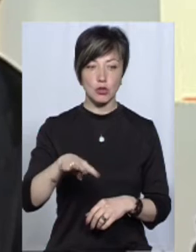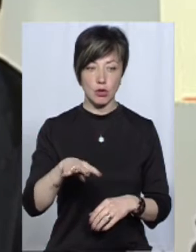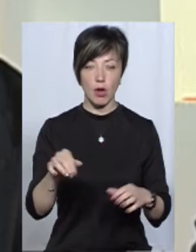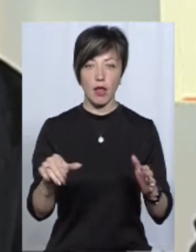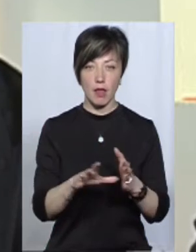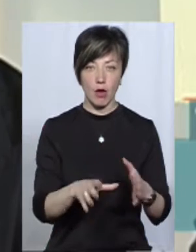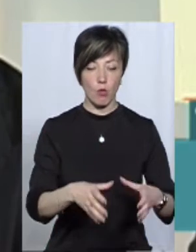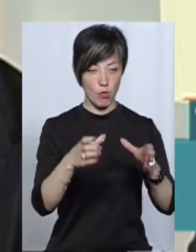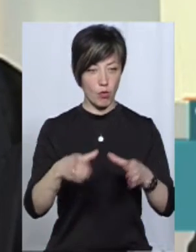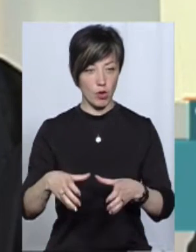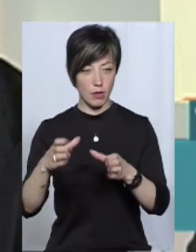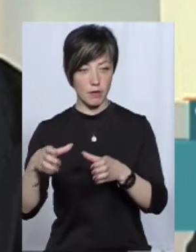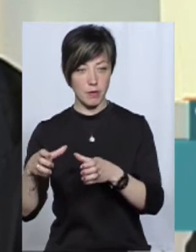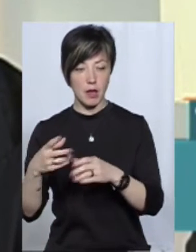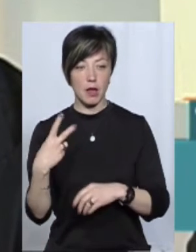енергоблоків.